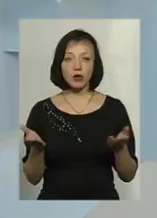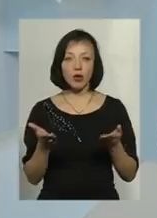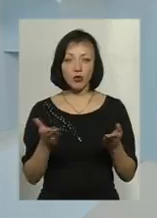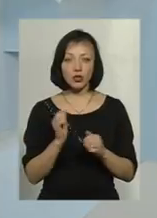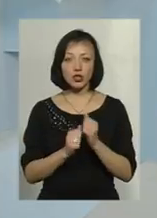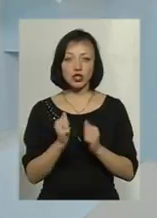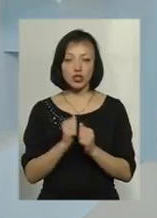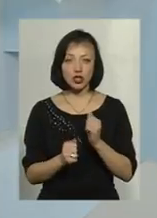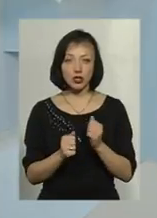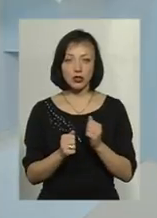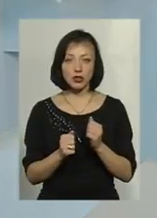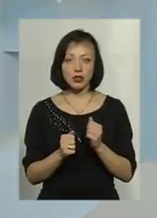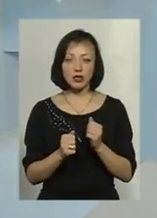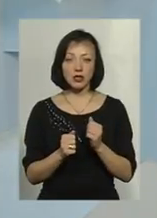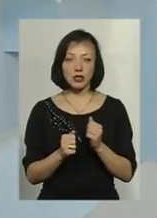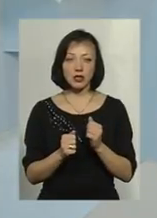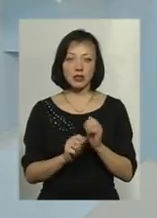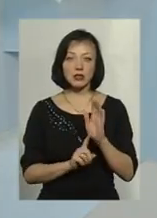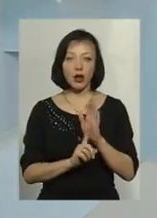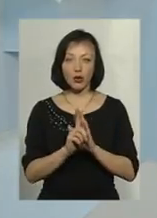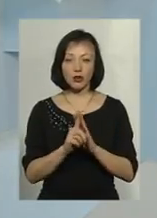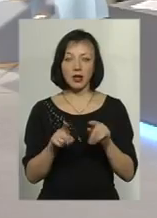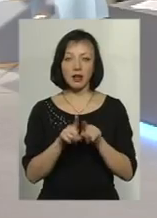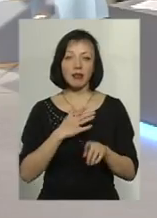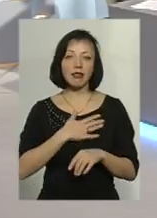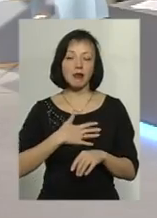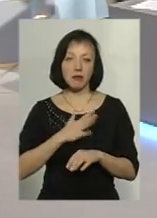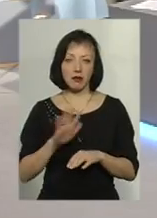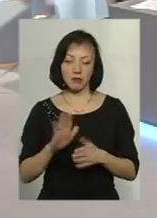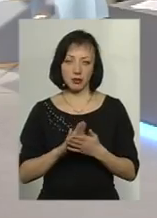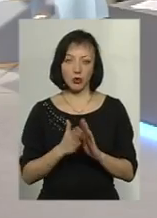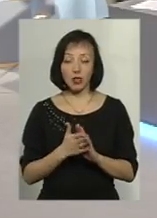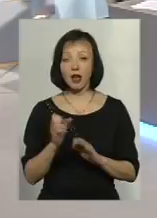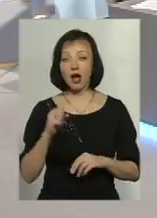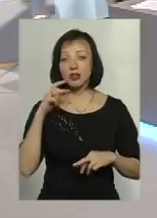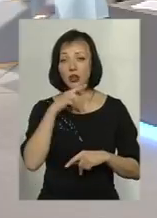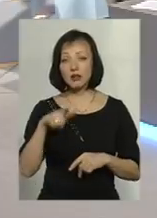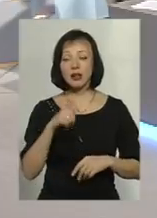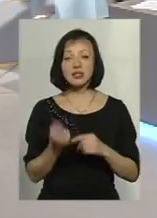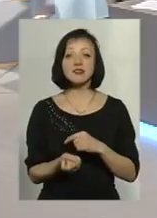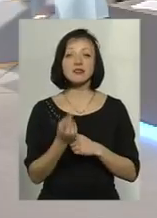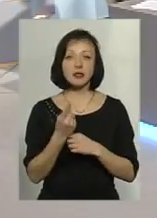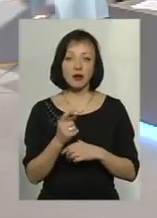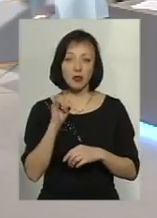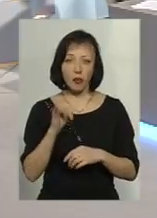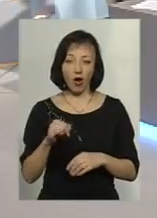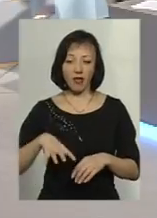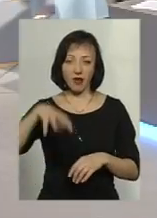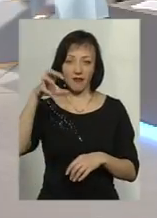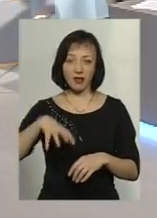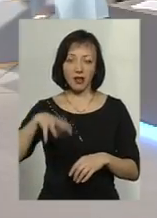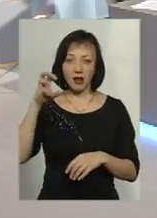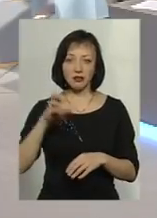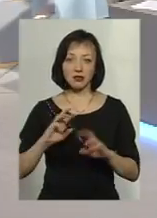якою найчастіше і стають отакі неприємні ситуації. А чадний газ звідки появляється? Погана вентиляція,